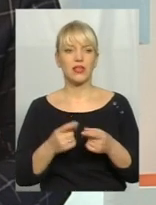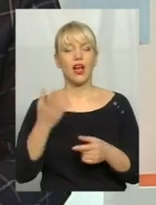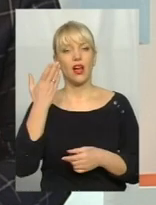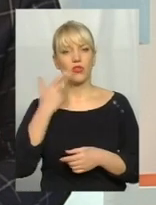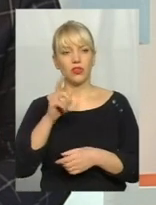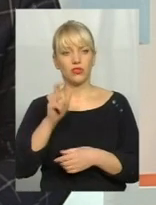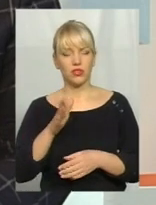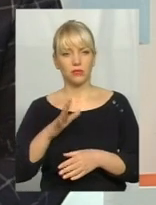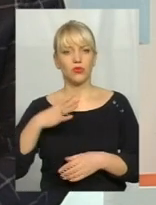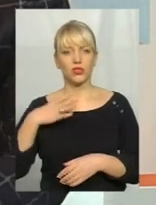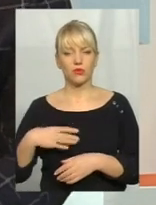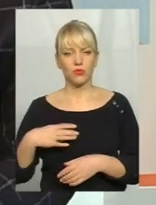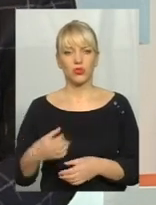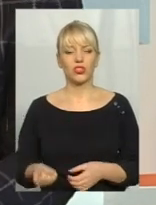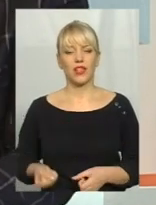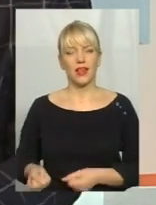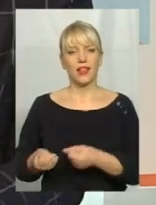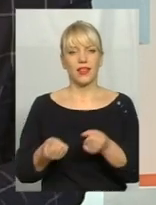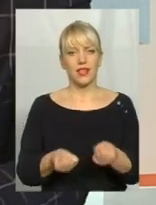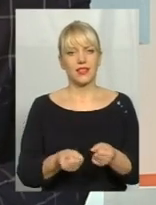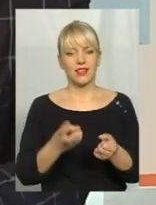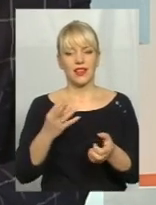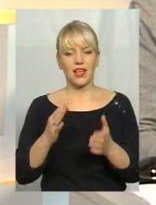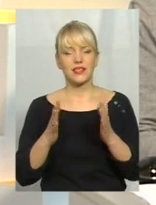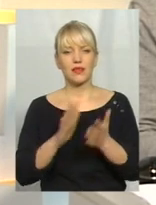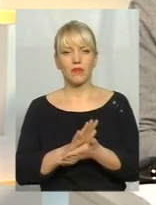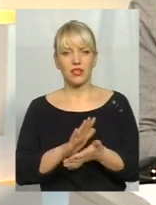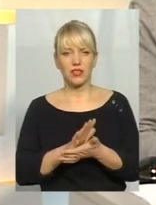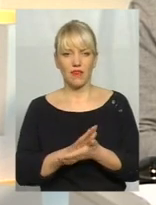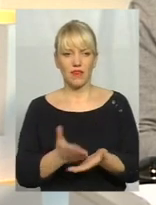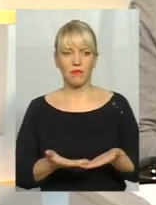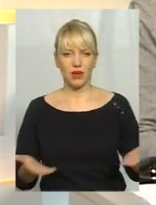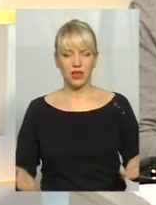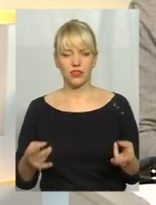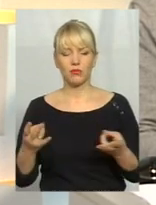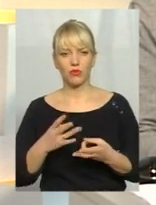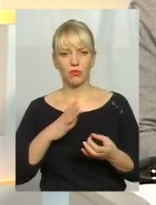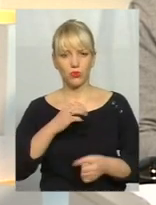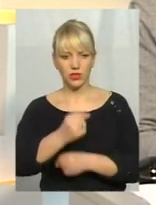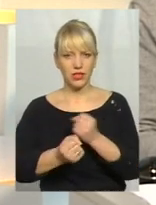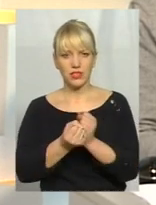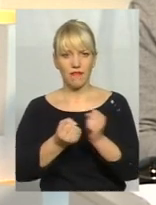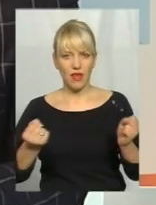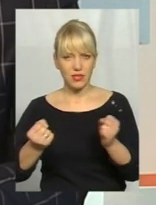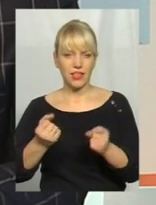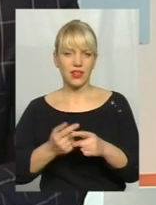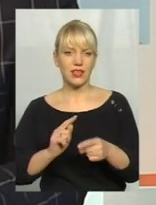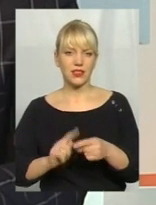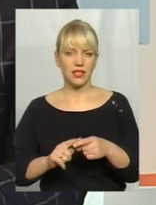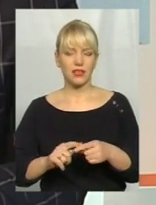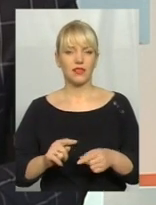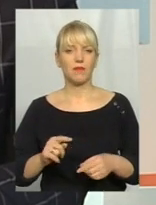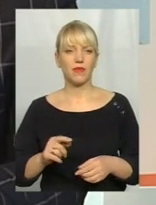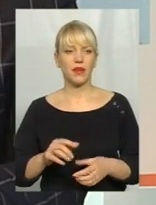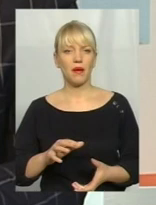людина буде змушена нести на сміттєвий майданчик, вона вже має бути щільно зав'язаний пакет, і окремо